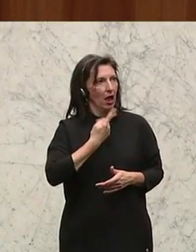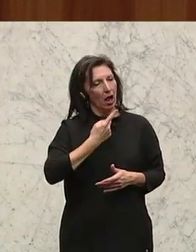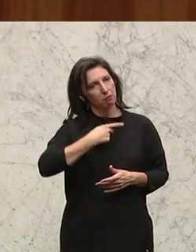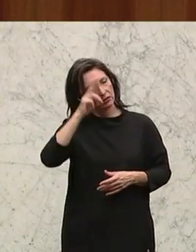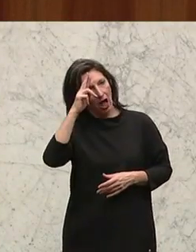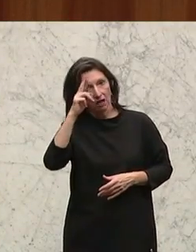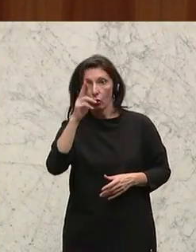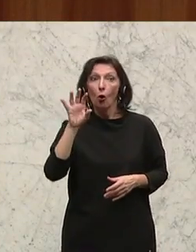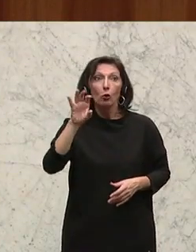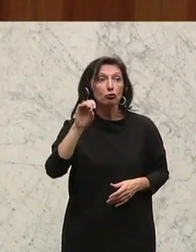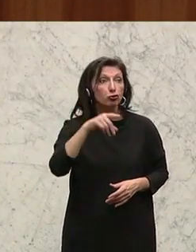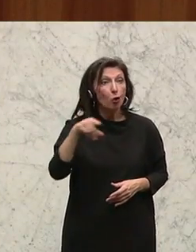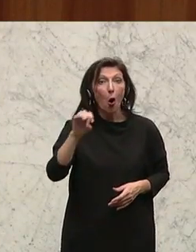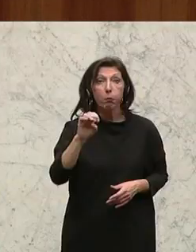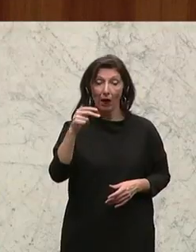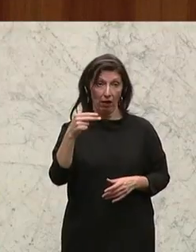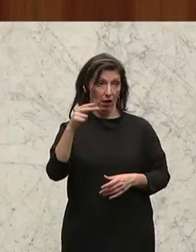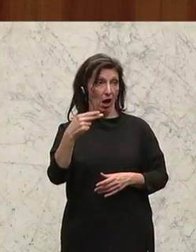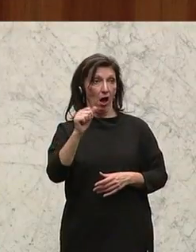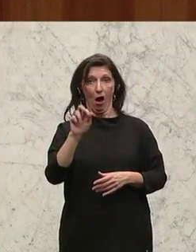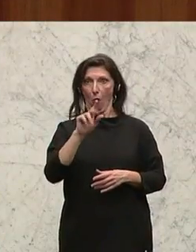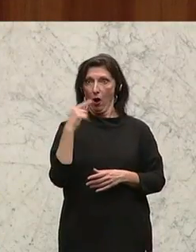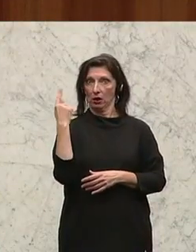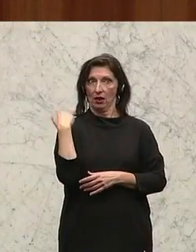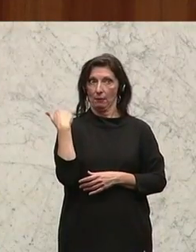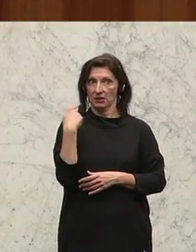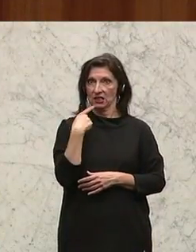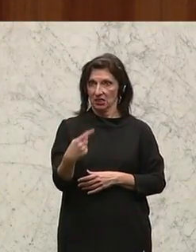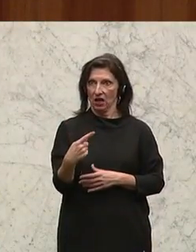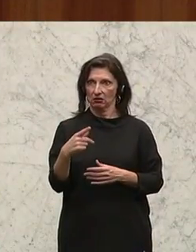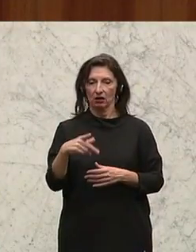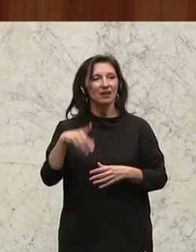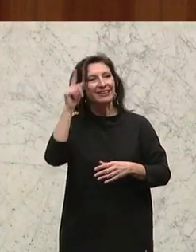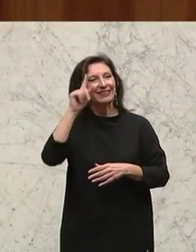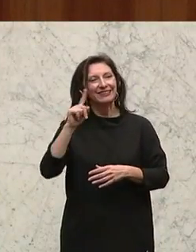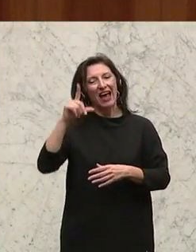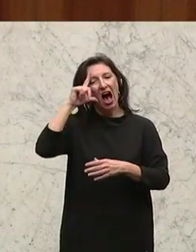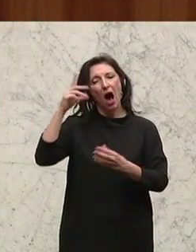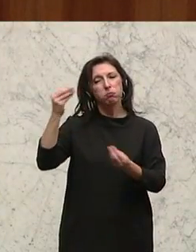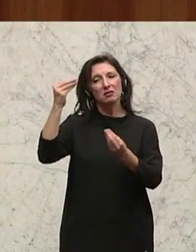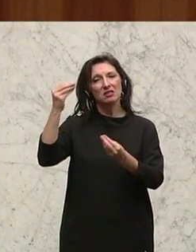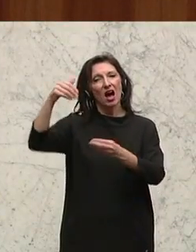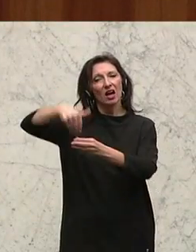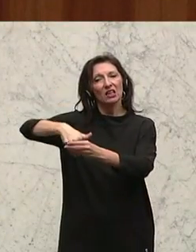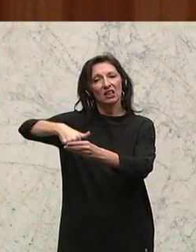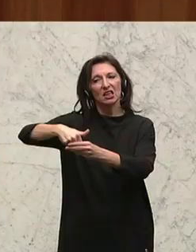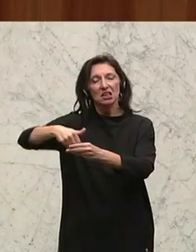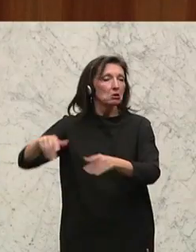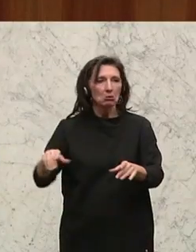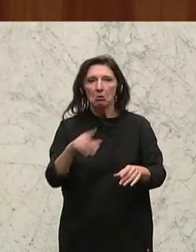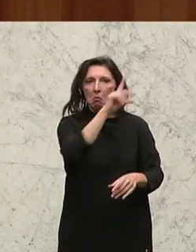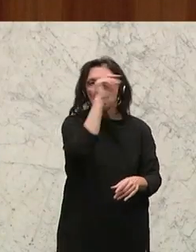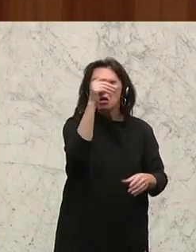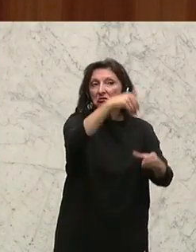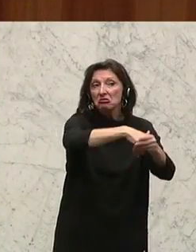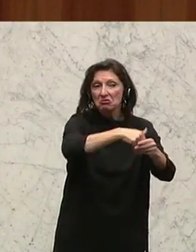klar definiert hat, dass er gesagt hat, das Wesentliche und Hauptsächliche im Tier ist dasselbe wie beim Menschen. Ja,